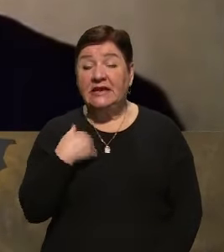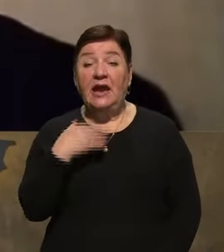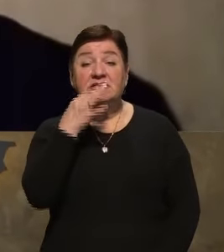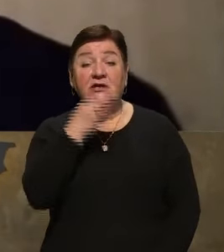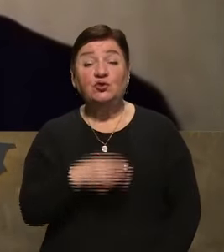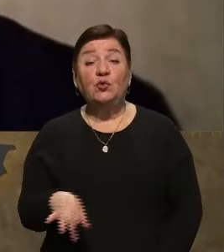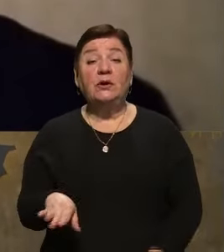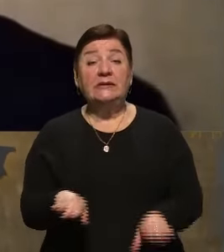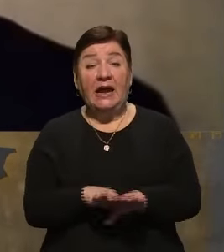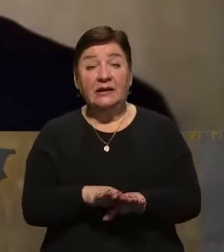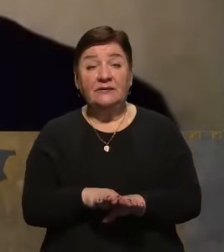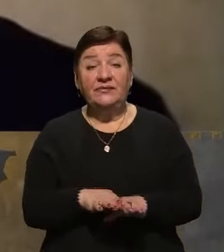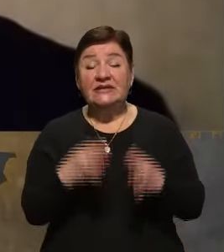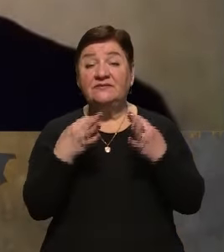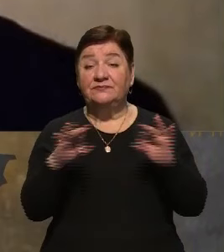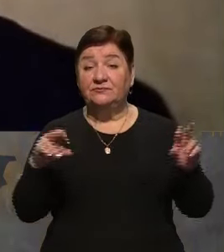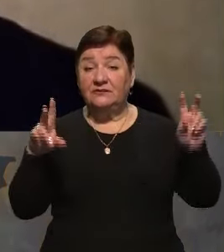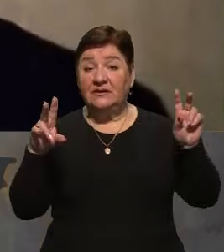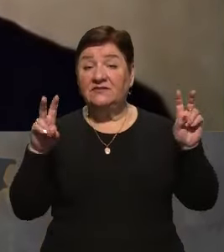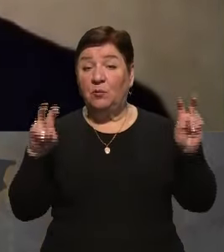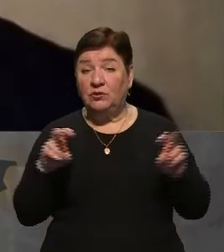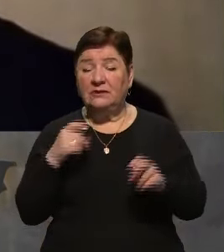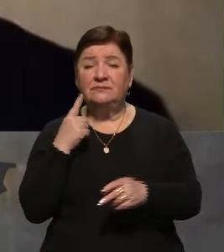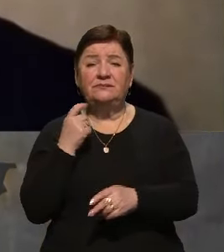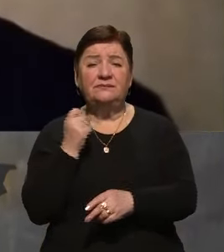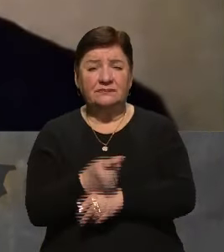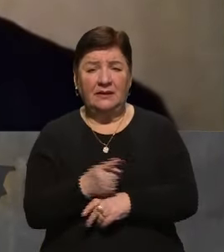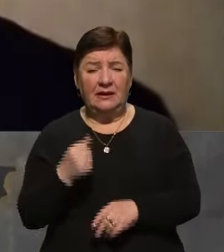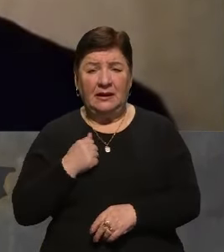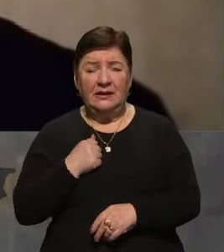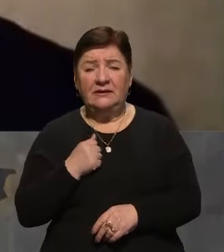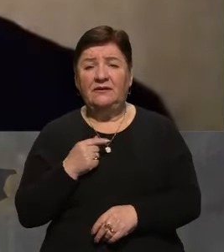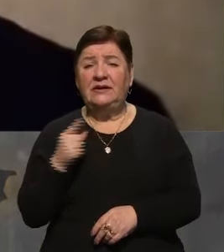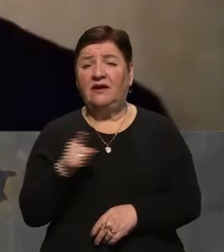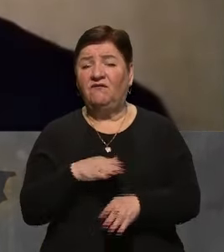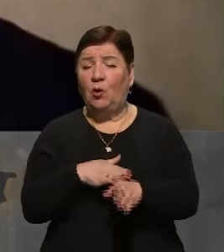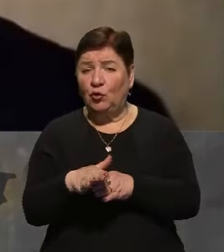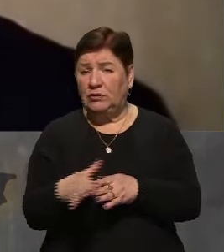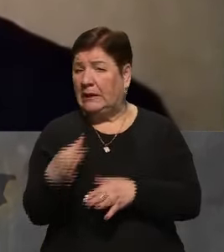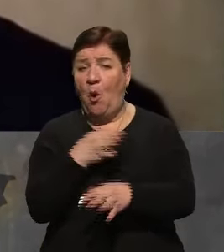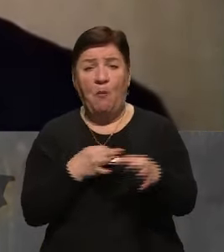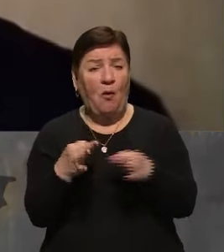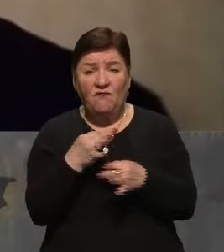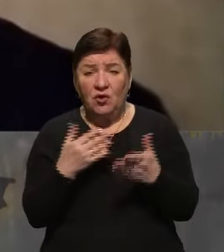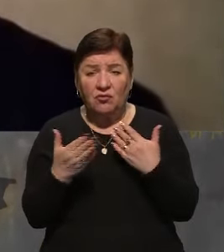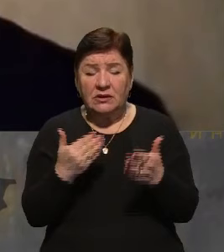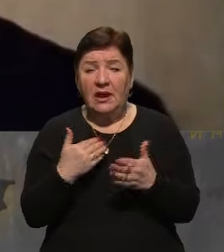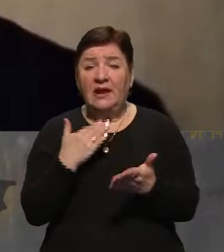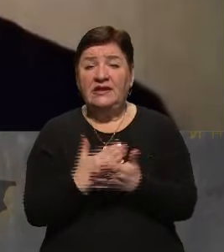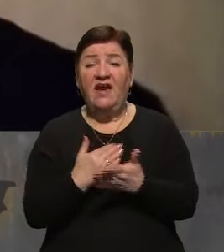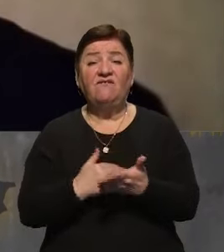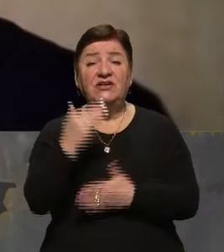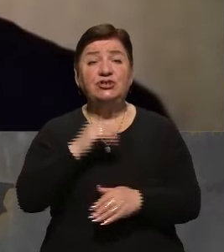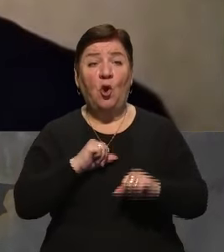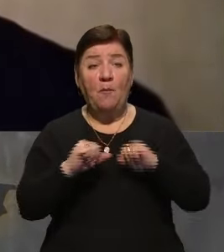Леон Свобода – це солдати, солдати виконують накази, бо накази не обговорюють, їх виконують. Є вище командування,